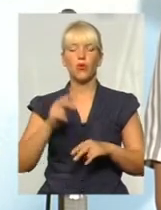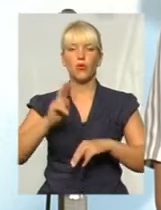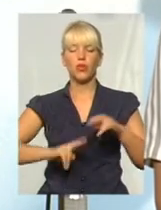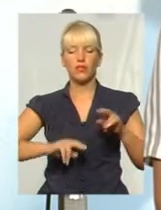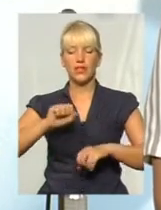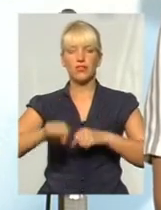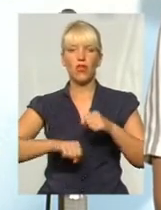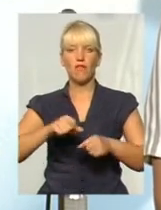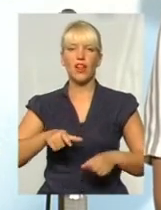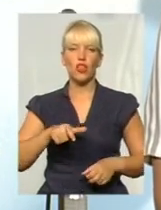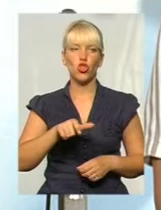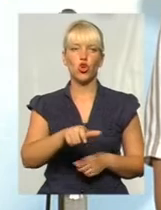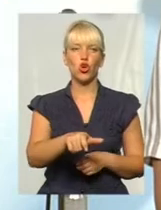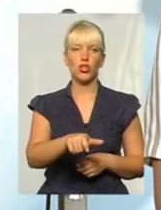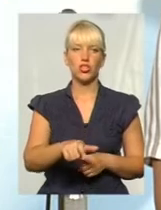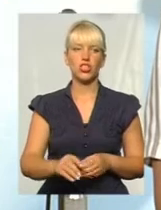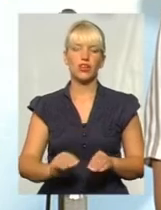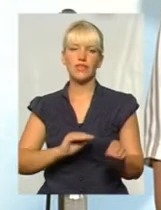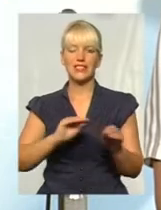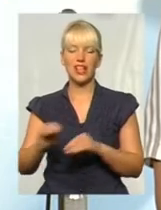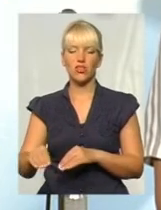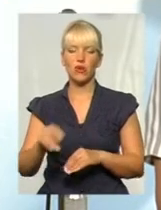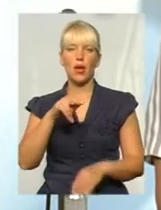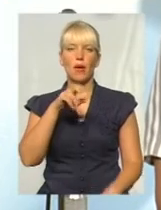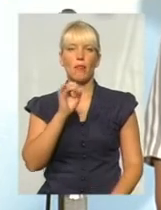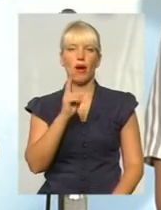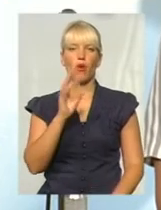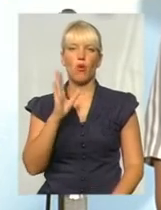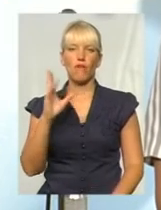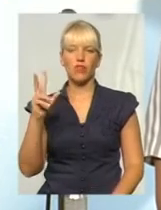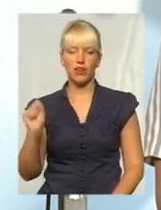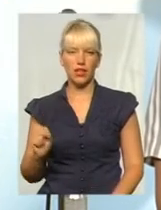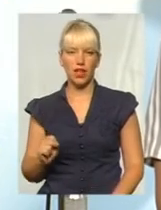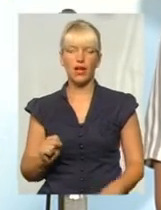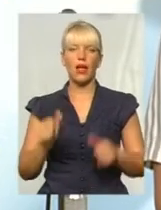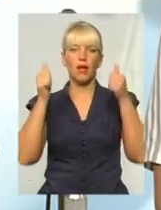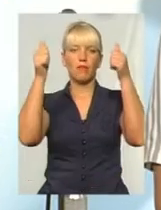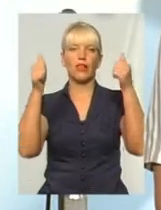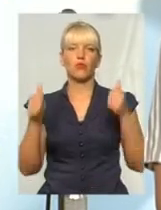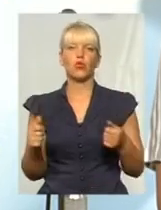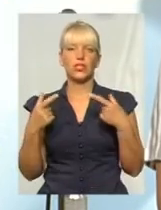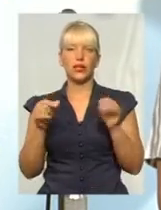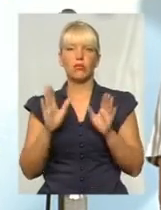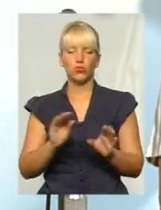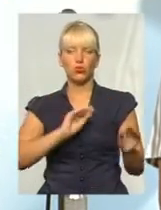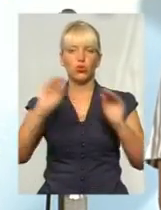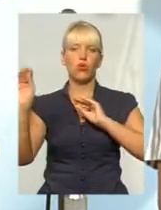велодоріжок, встановлений велопарковок, бікбордів, на яких буде розташовані